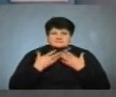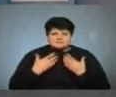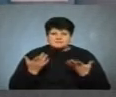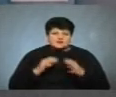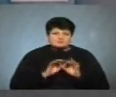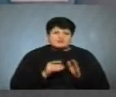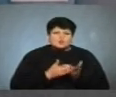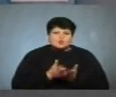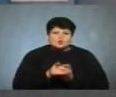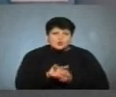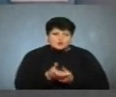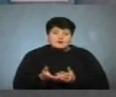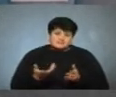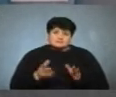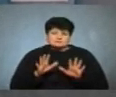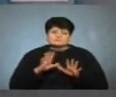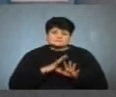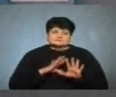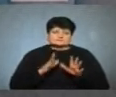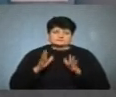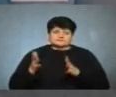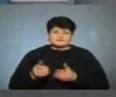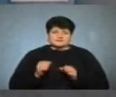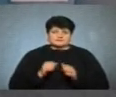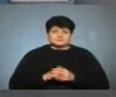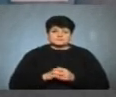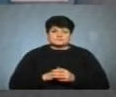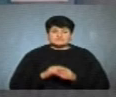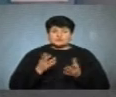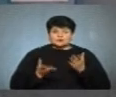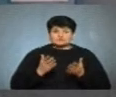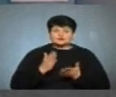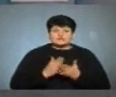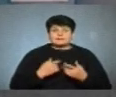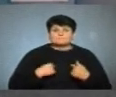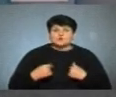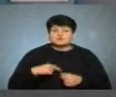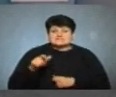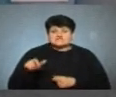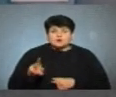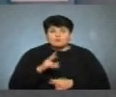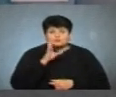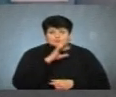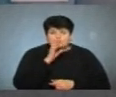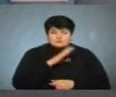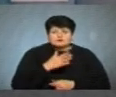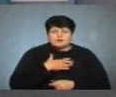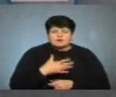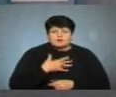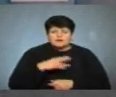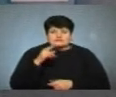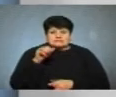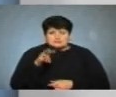пояснювати дорогу. Але на всякий випадок, звичайно, можете. Ну, якщо є постраждалі, комусь погано, хтось надихався диму,